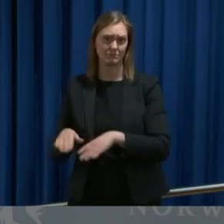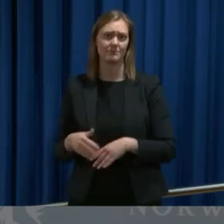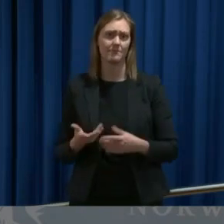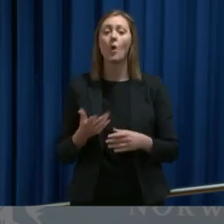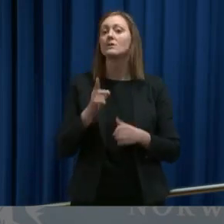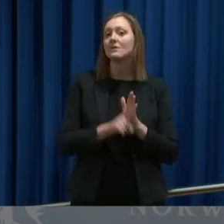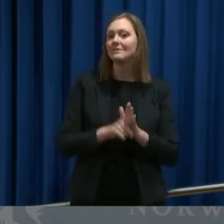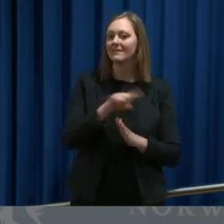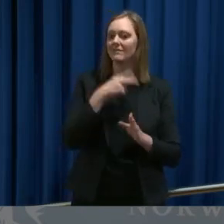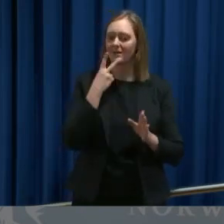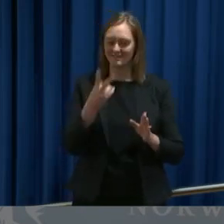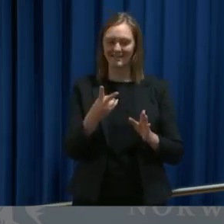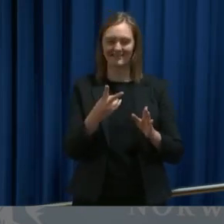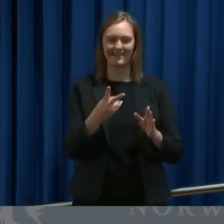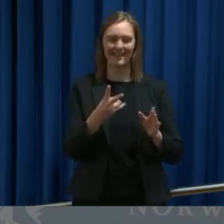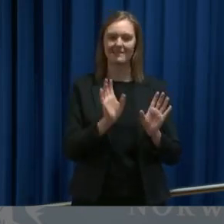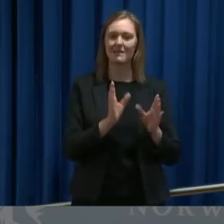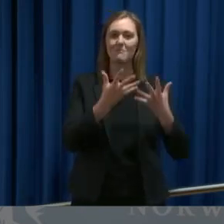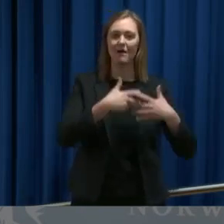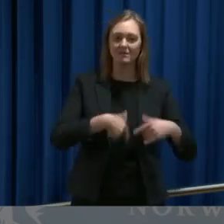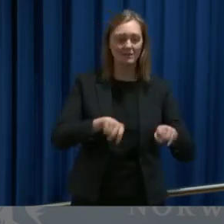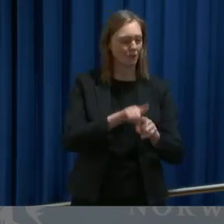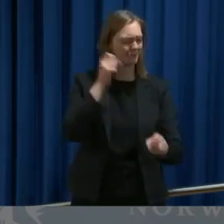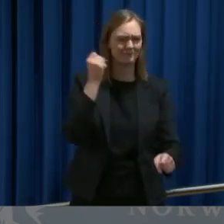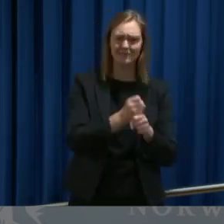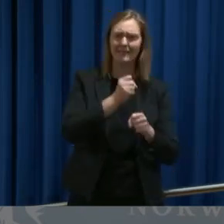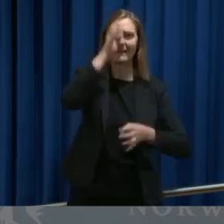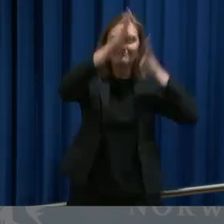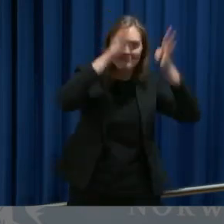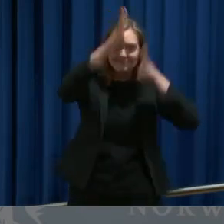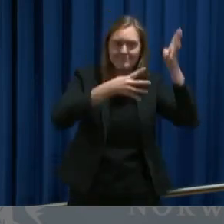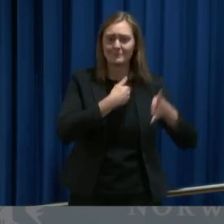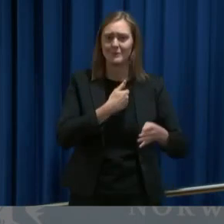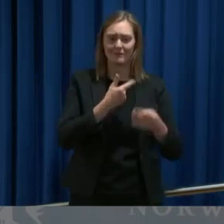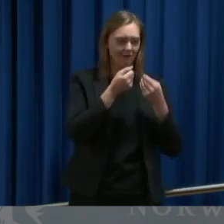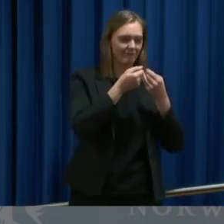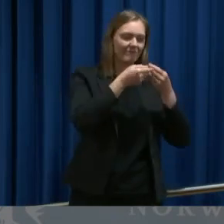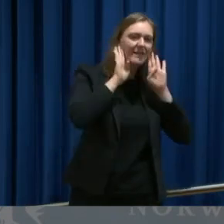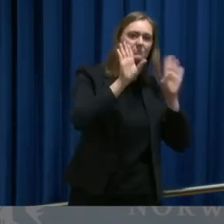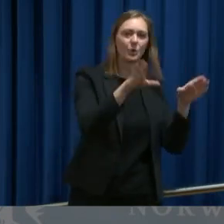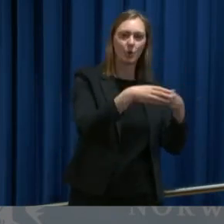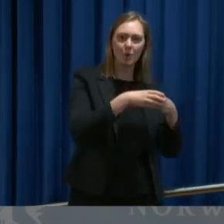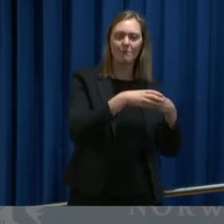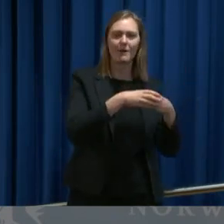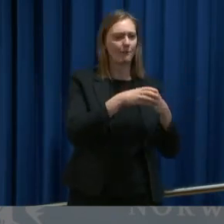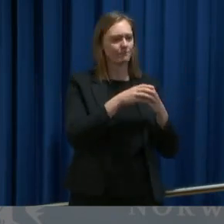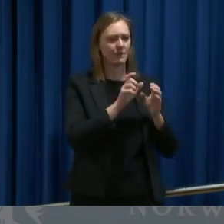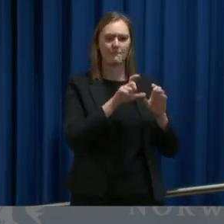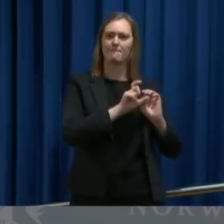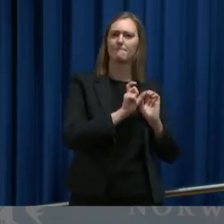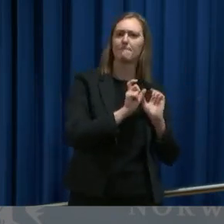samtidig så har vi jo sett en bransje som virkelig har kreativitet. Fra Facebook-grupper om Brakkesyken